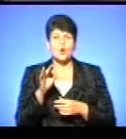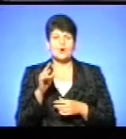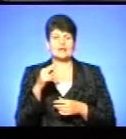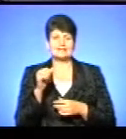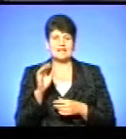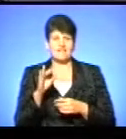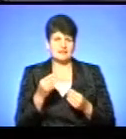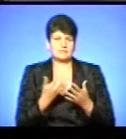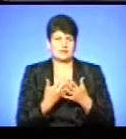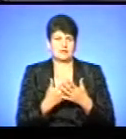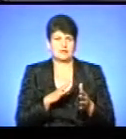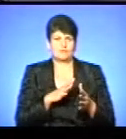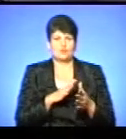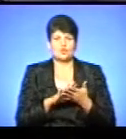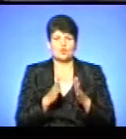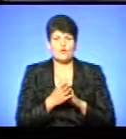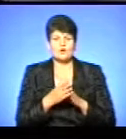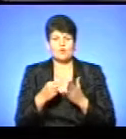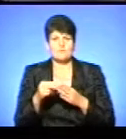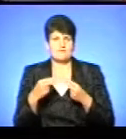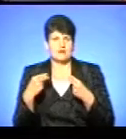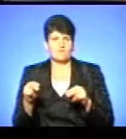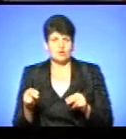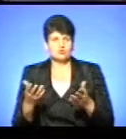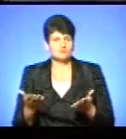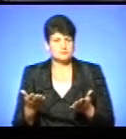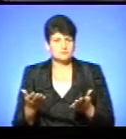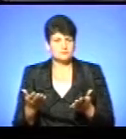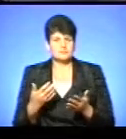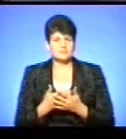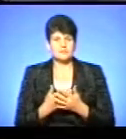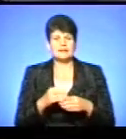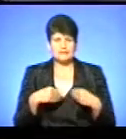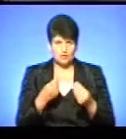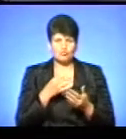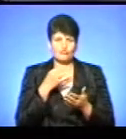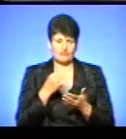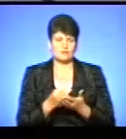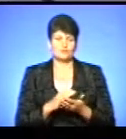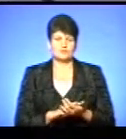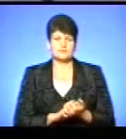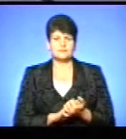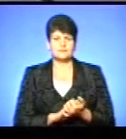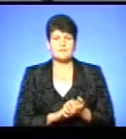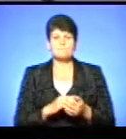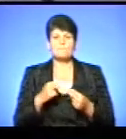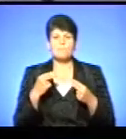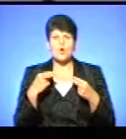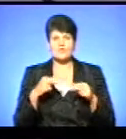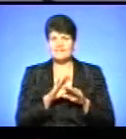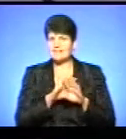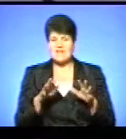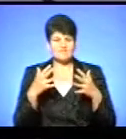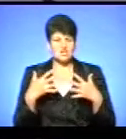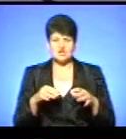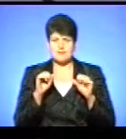наприклад, якась відбулася договір купівель-продаж? Даю відповідь. Продавець не втрачає